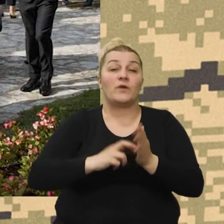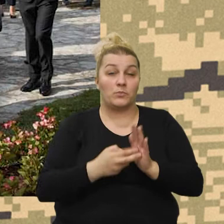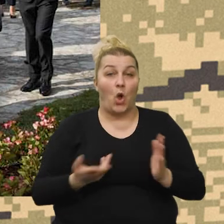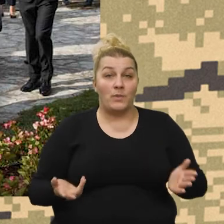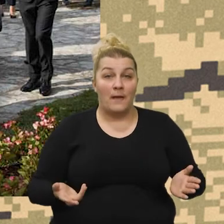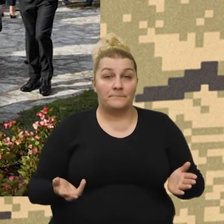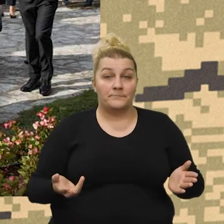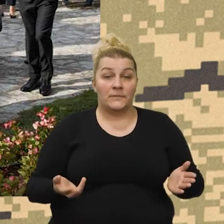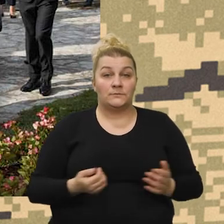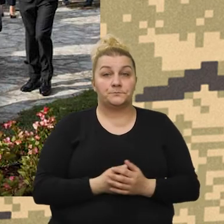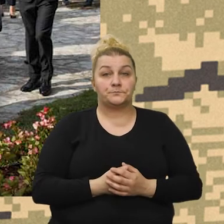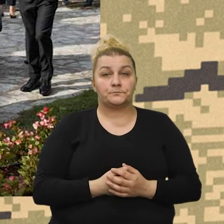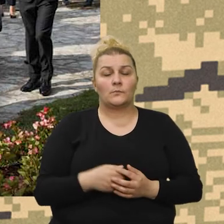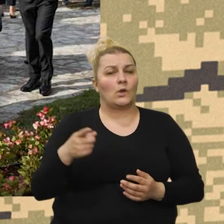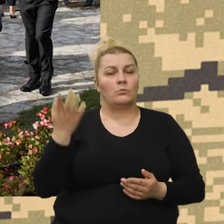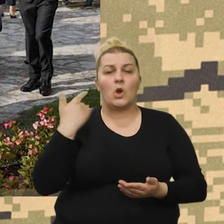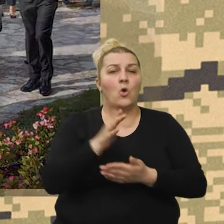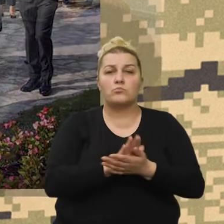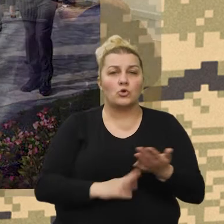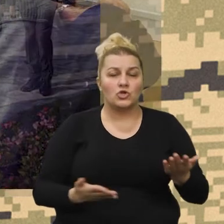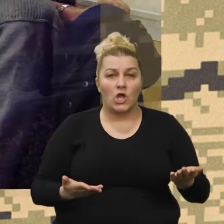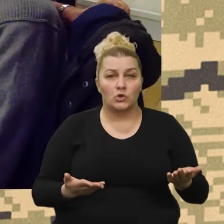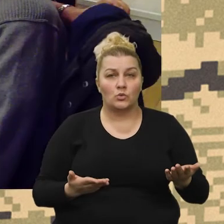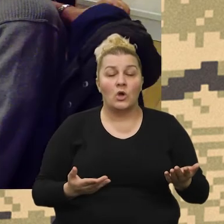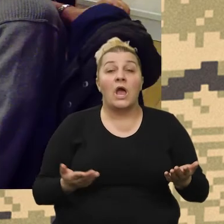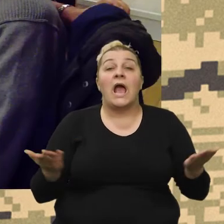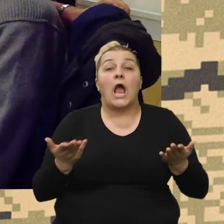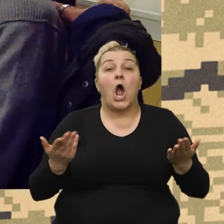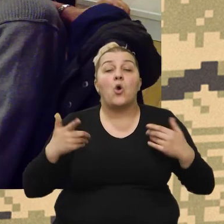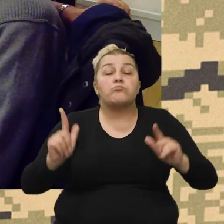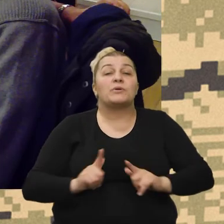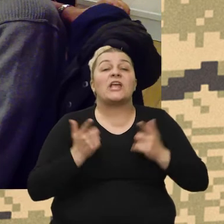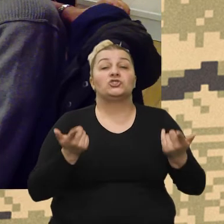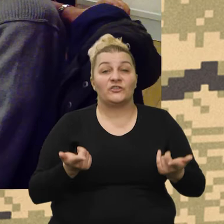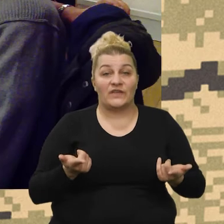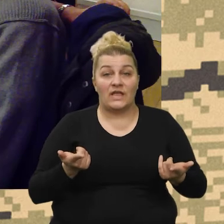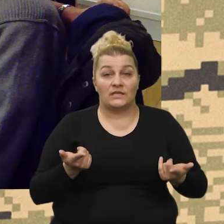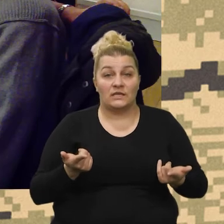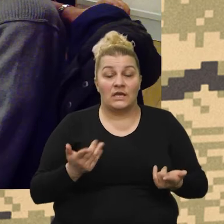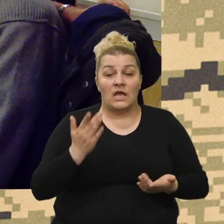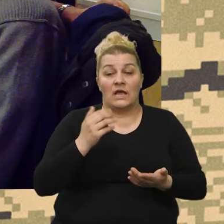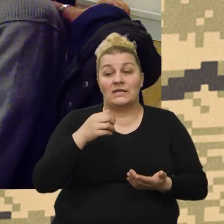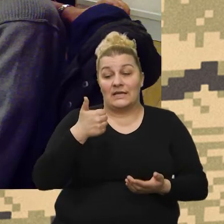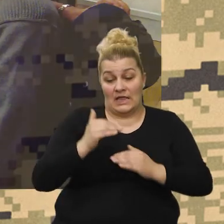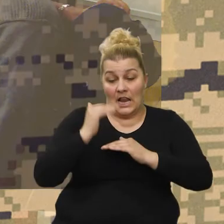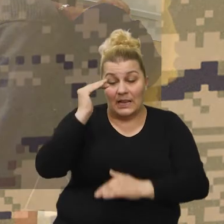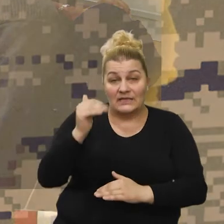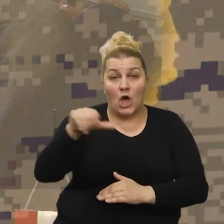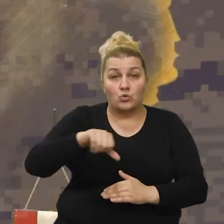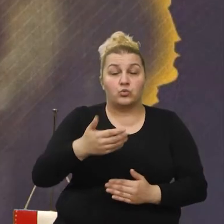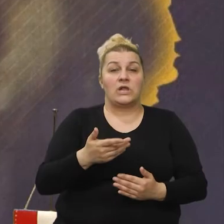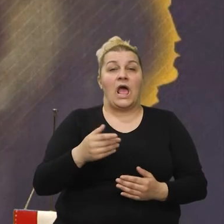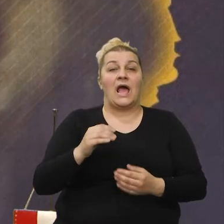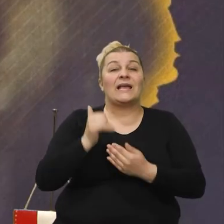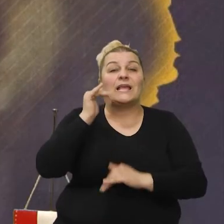kažemo te probleme, u startu je bio problem kako preživiti. Svaka litra ulja, kilo brašna,